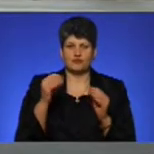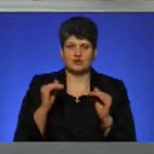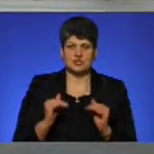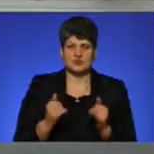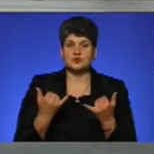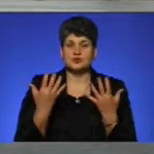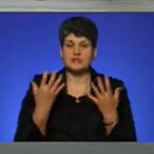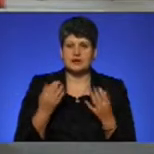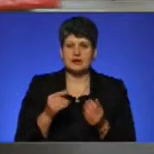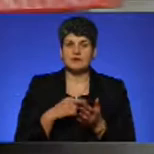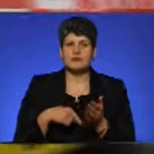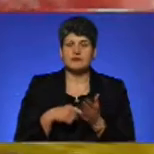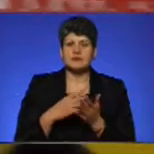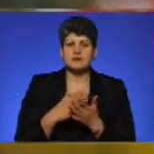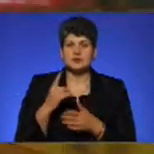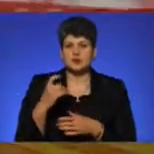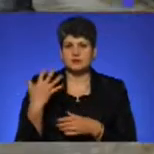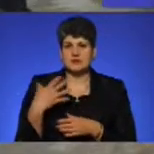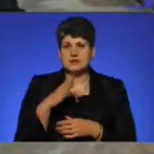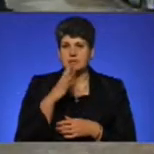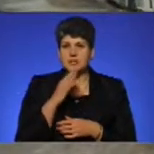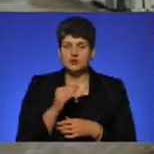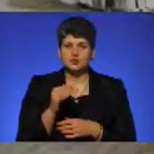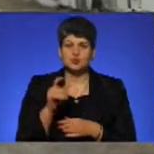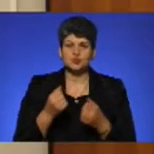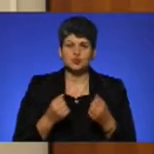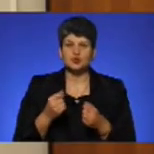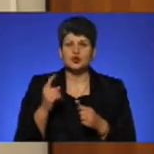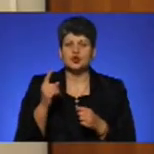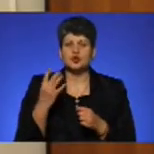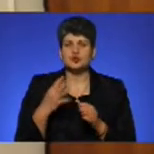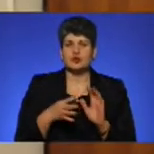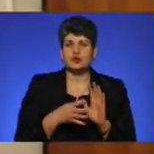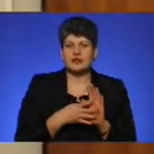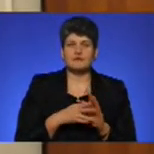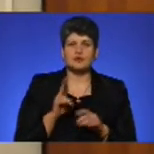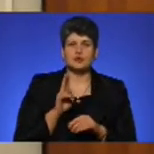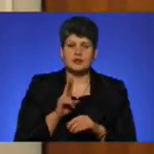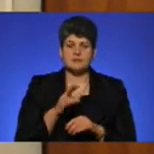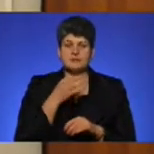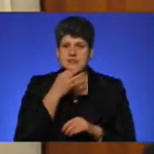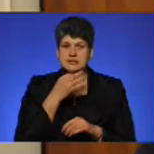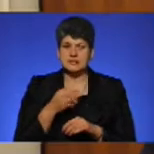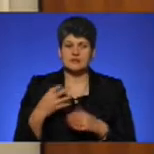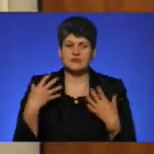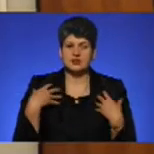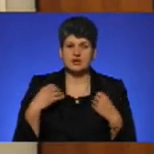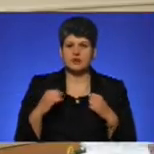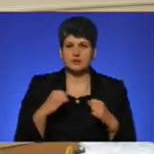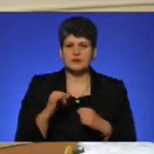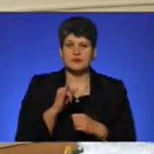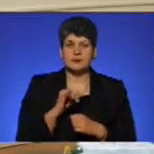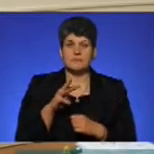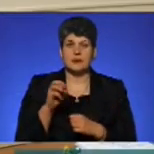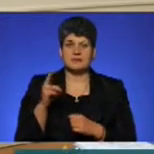сьогоднішній день по місці курсує 150 маршруток із 49 рулейбусів, повідомив начальник управління транспорту міської ради Ігор Мединський.